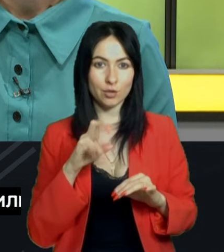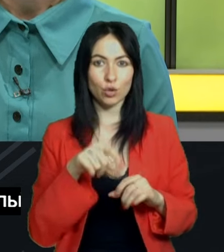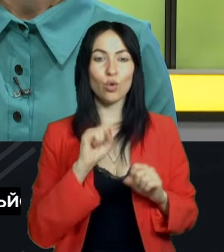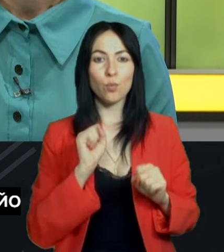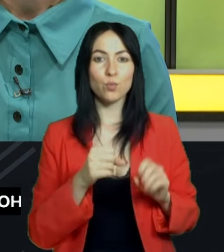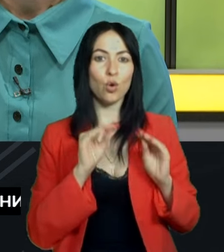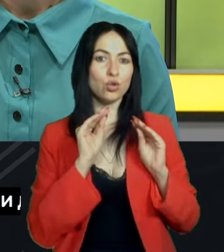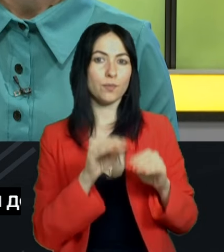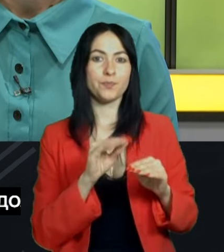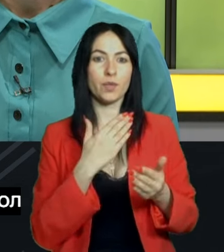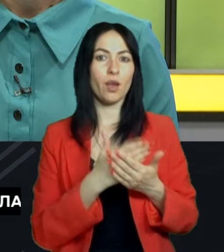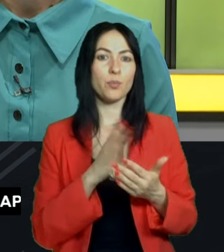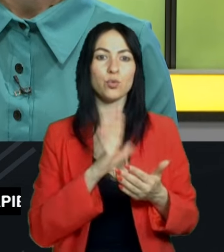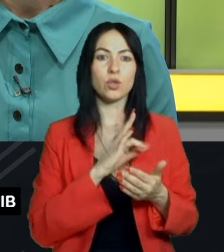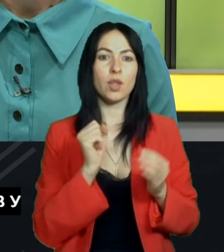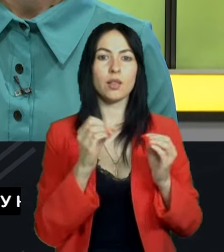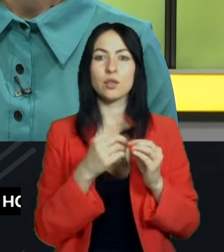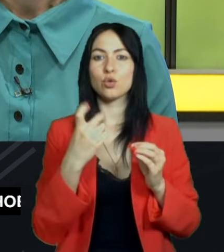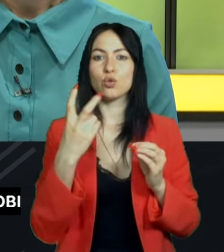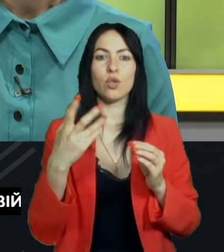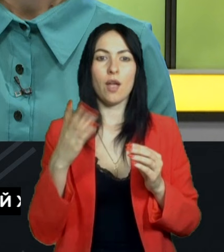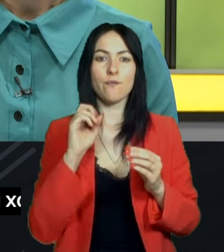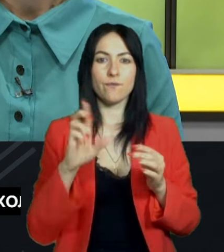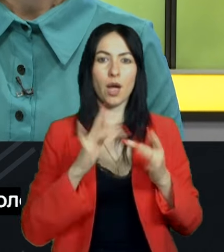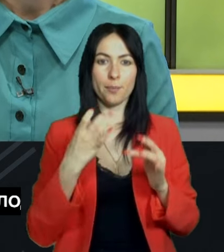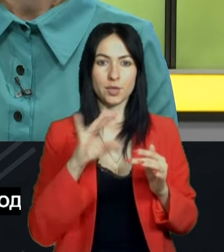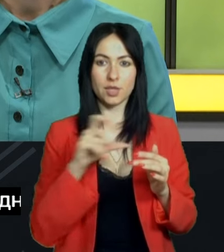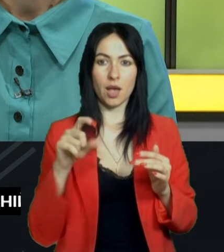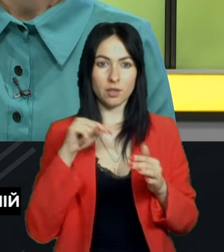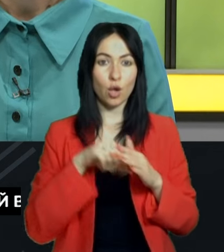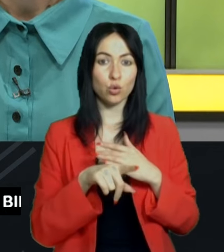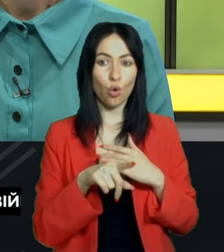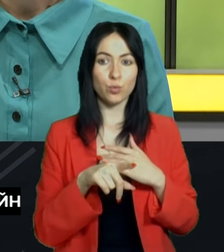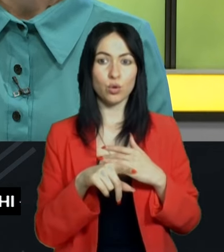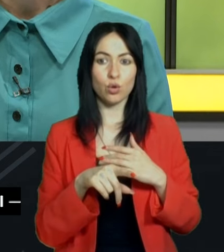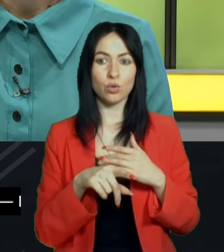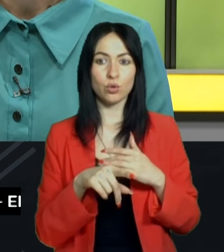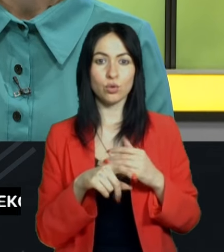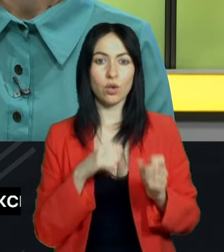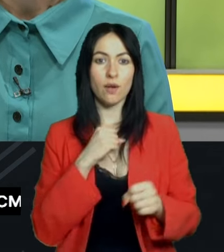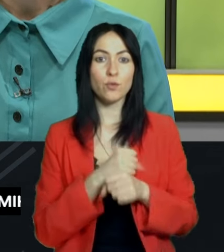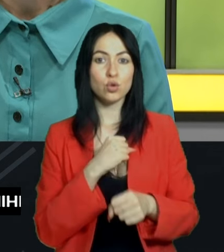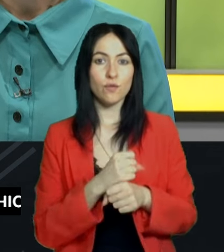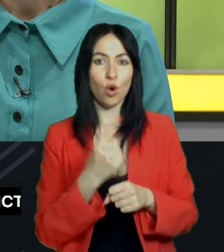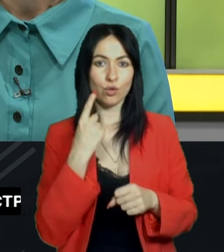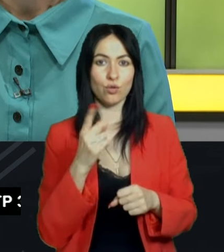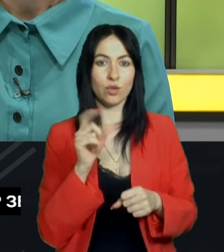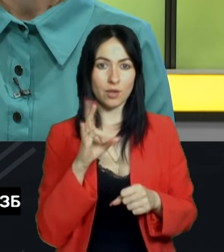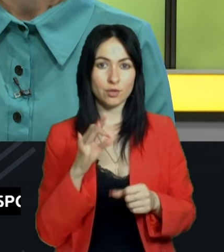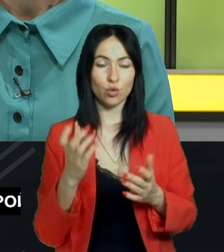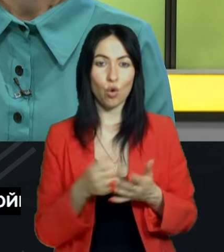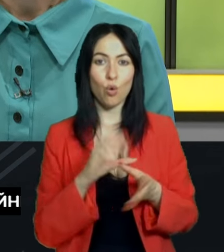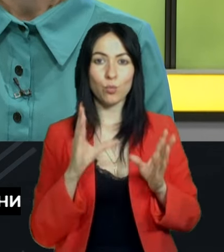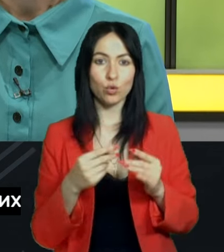на десятках-сотнях веб-сайтів. Тобто, функціонування одного казино охоплюється рядом